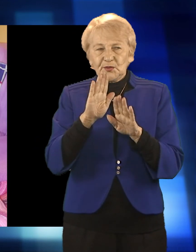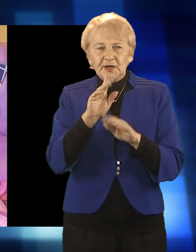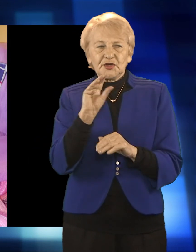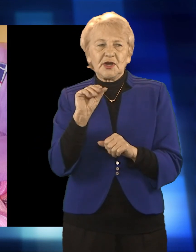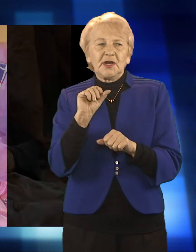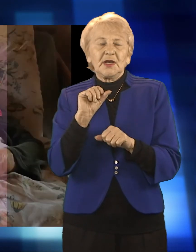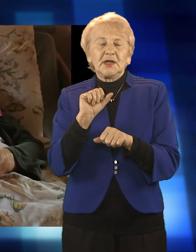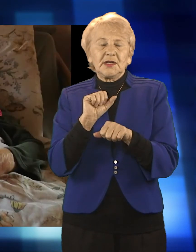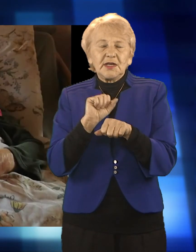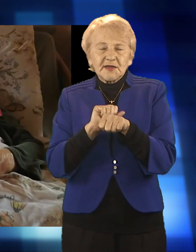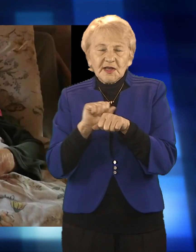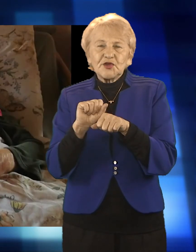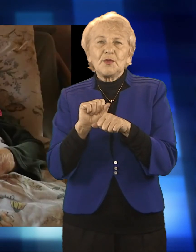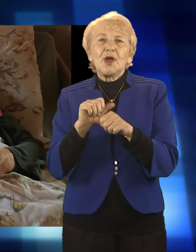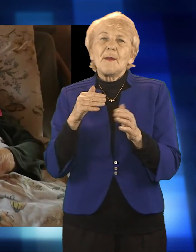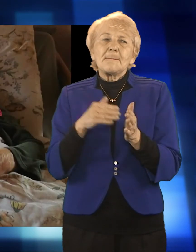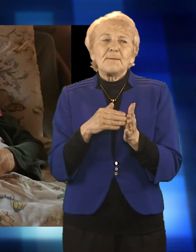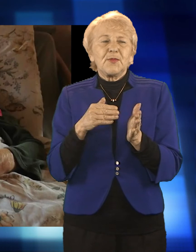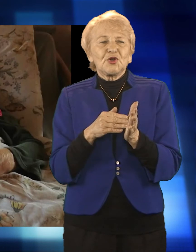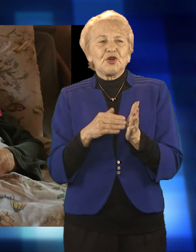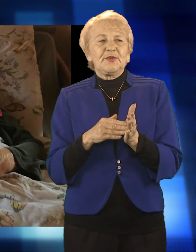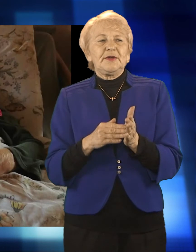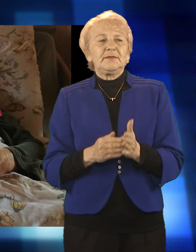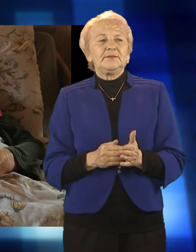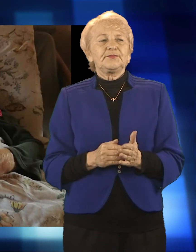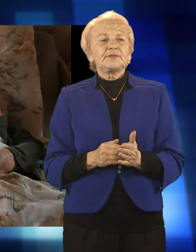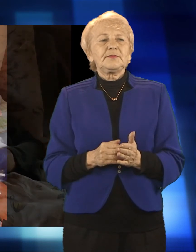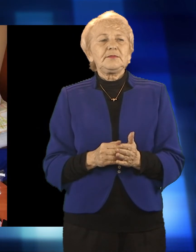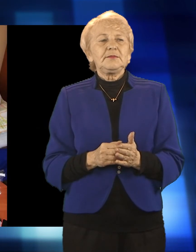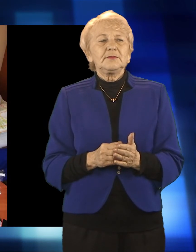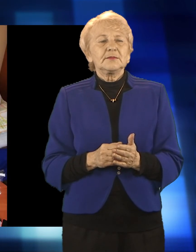same, że ten pacjent jest najważniejszy.